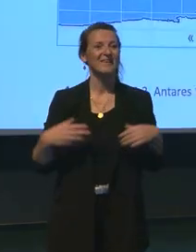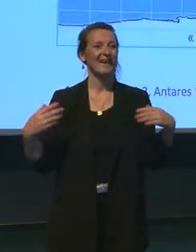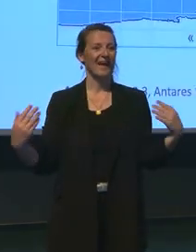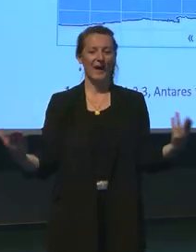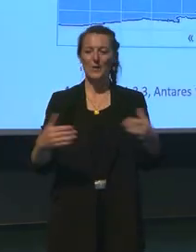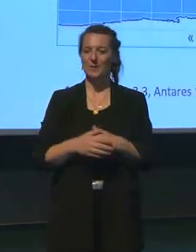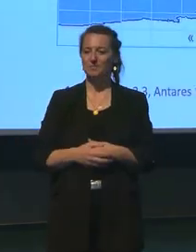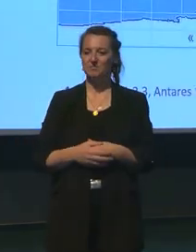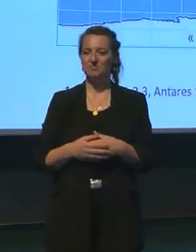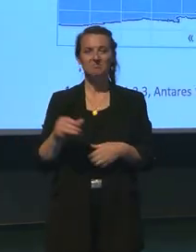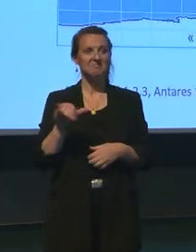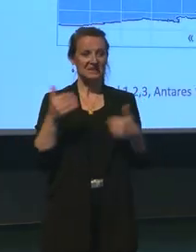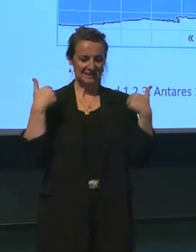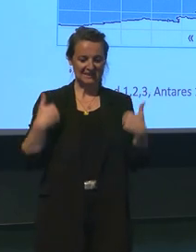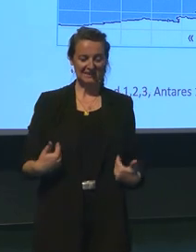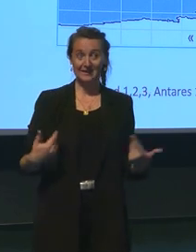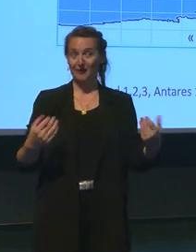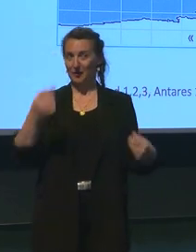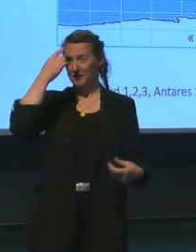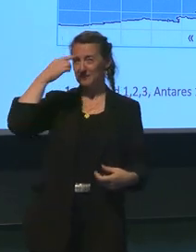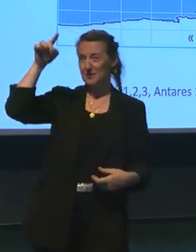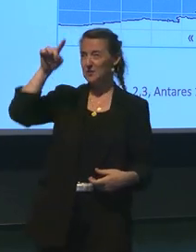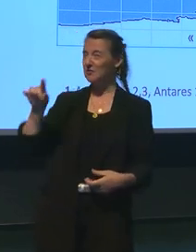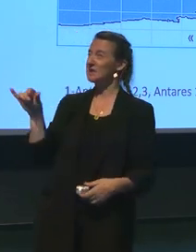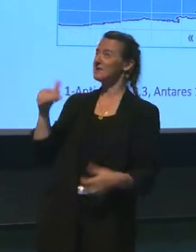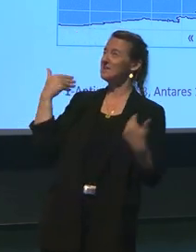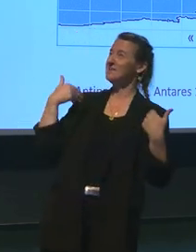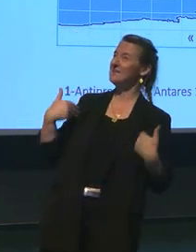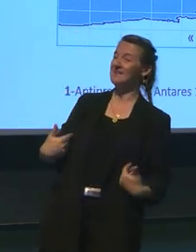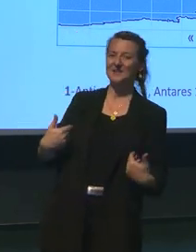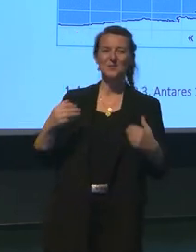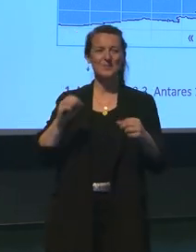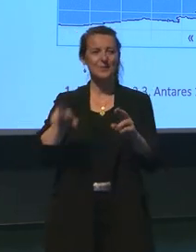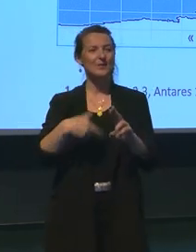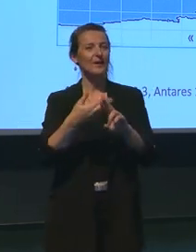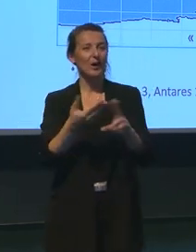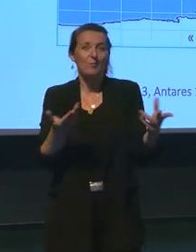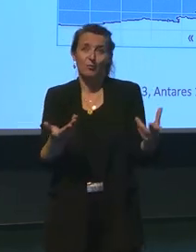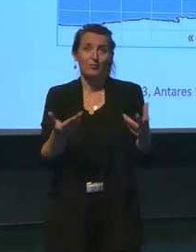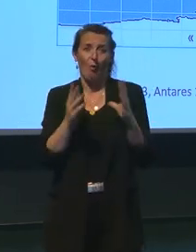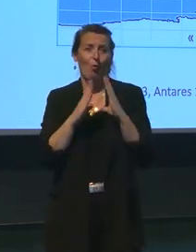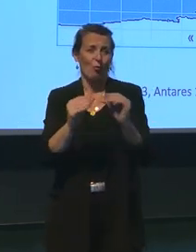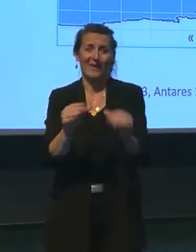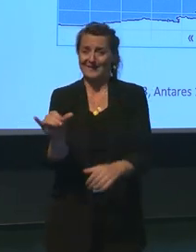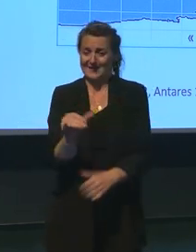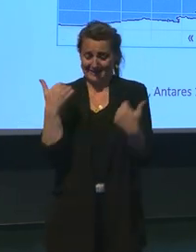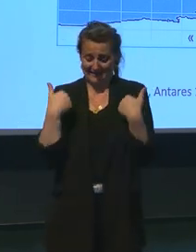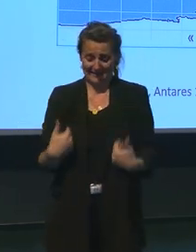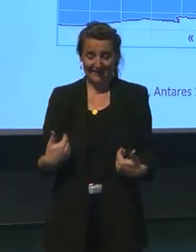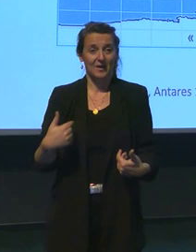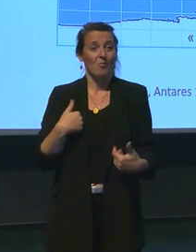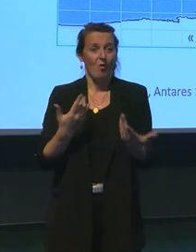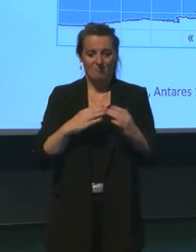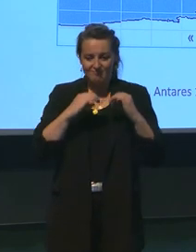Alors, qui suis-je ? Essence philosophique pour commencer, hein ? Ok, je vais donner une réponse factuelle. Bon, je suis un